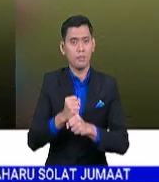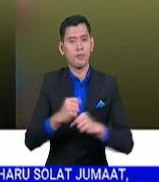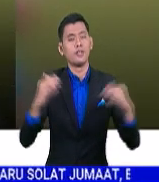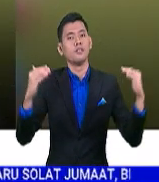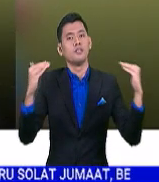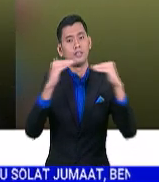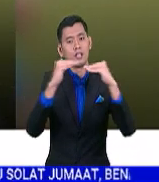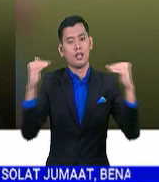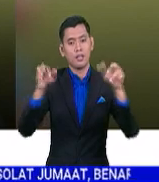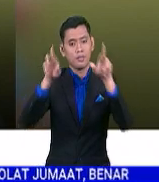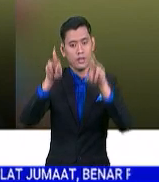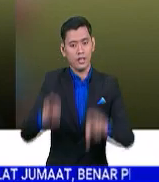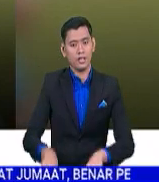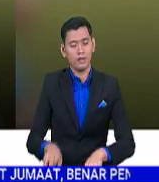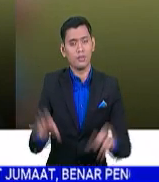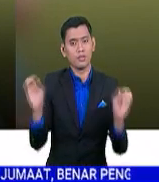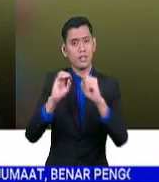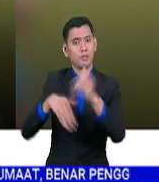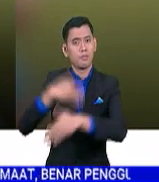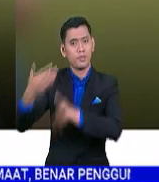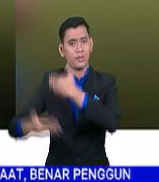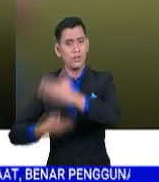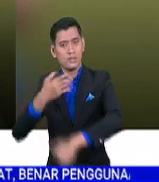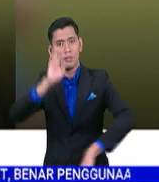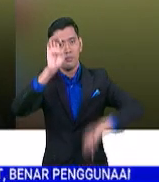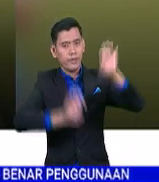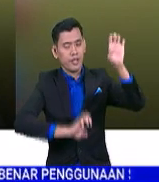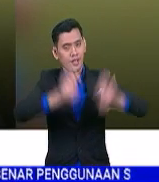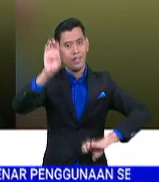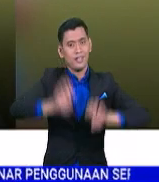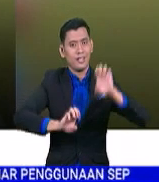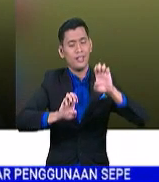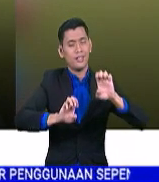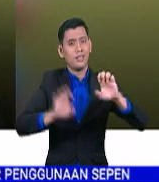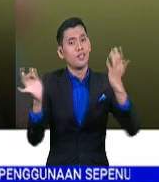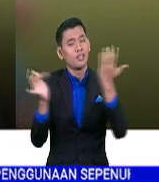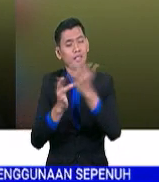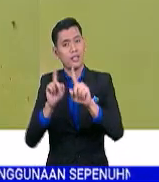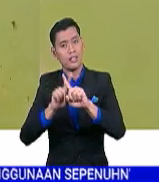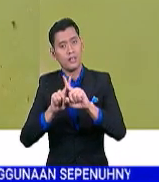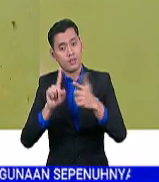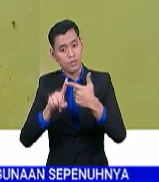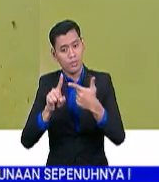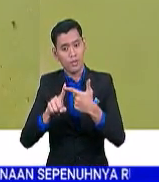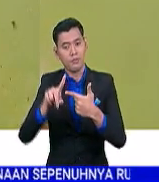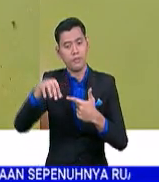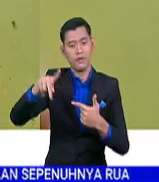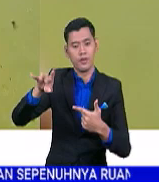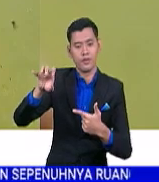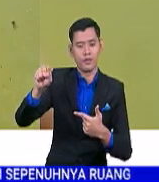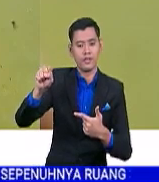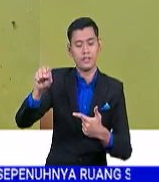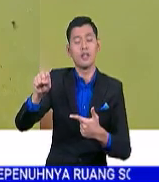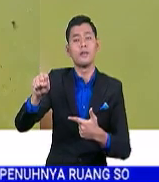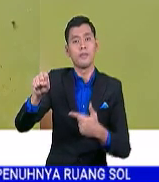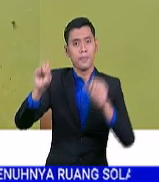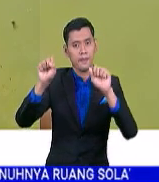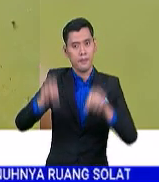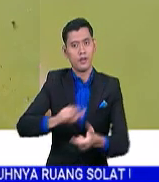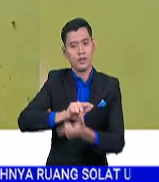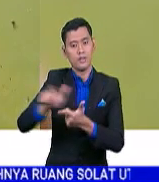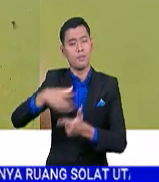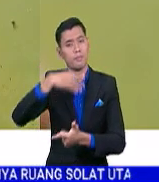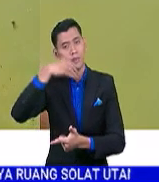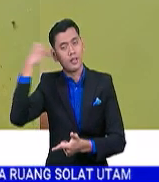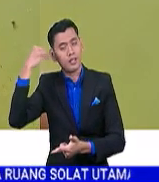kerakyatan tanpa perlu melalui proses penilaian teknikal. Bukan itu saja, Pervis juga keberatan membenarkan anaknya